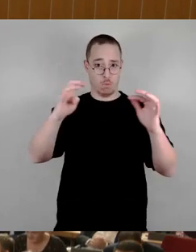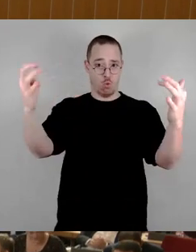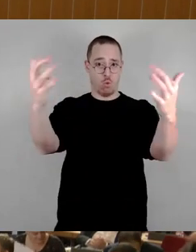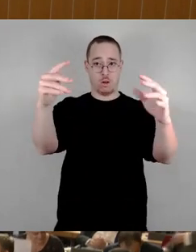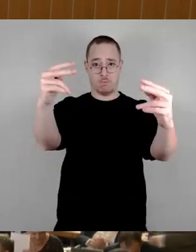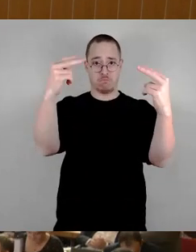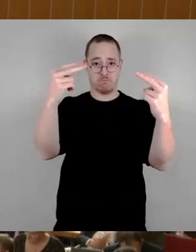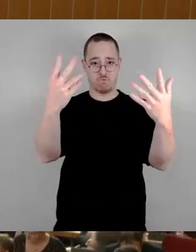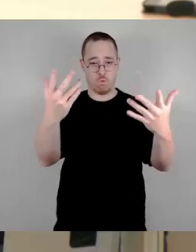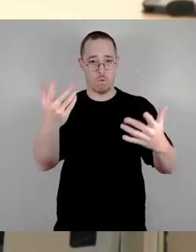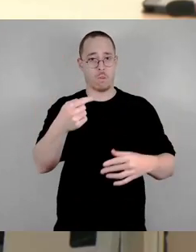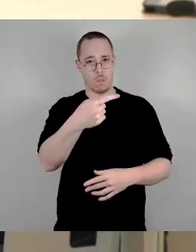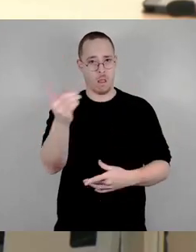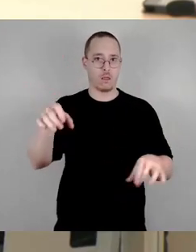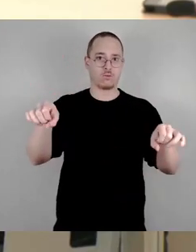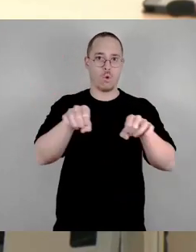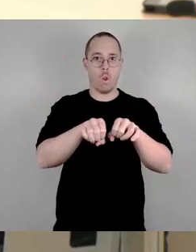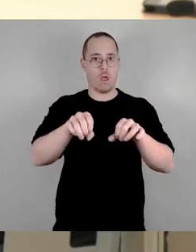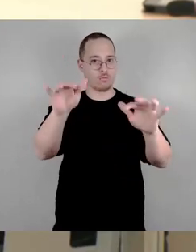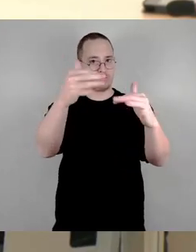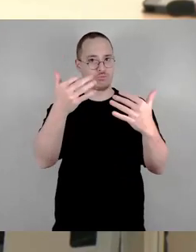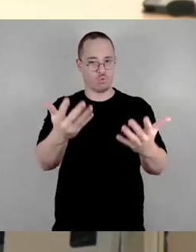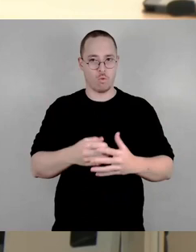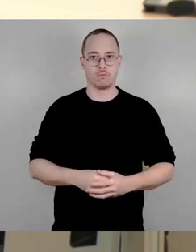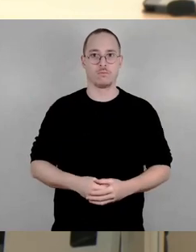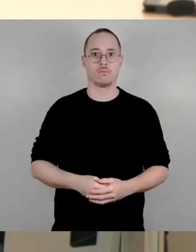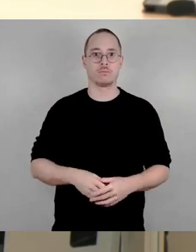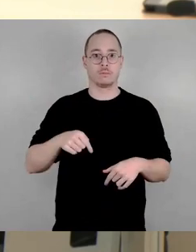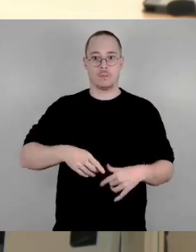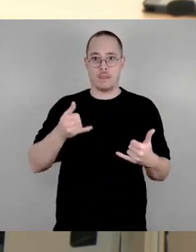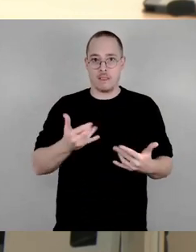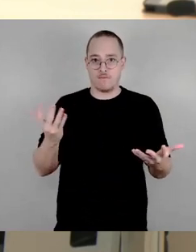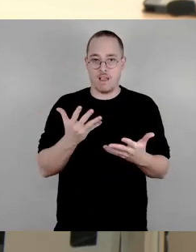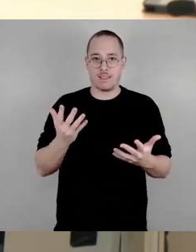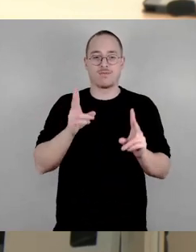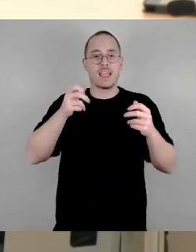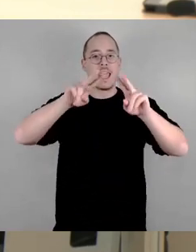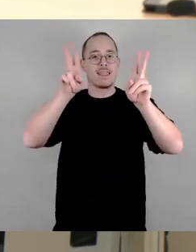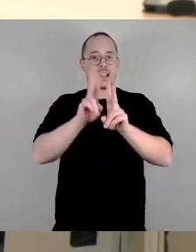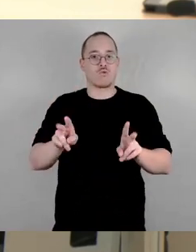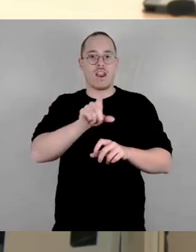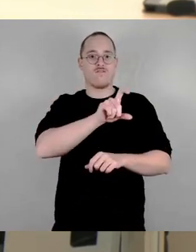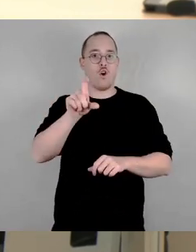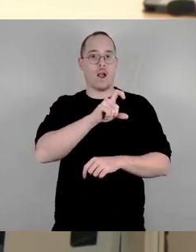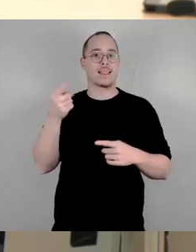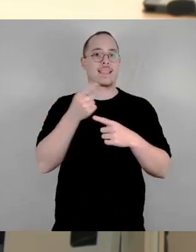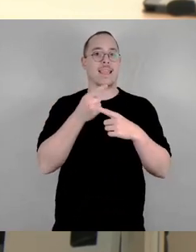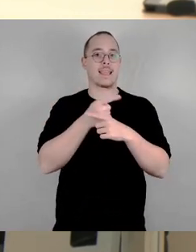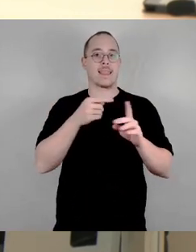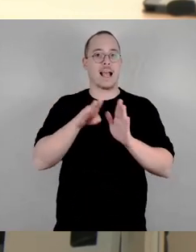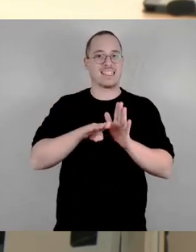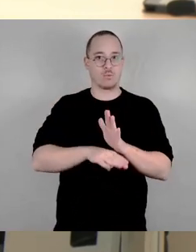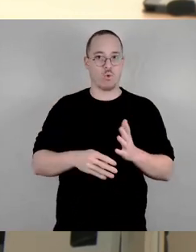Wir sind in den internationalen Wochen gegen Rassismus und mir geht es so ähnlich wie Herrn Schulte-Wissermann.